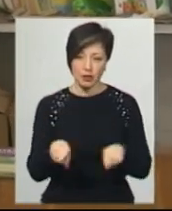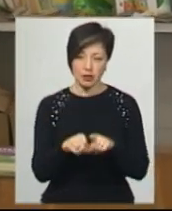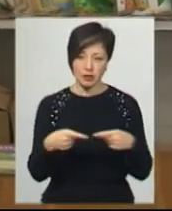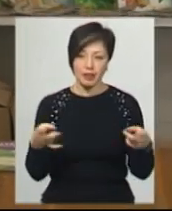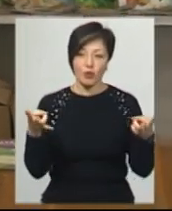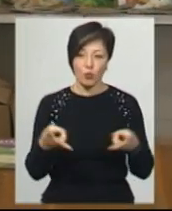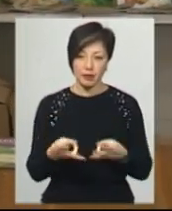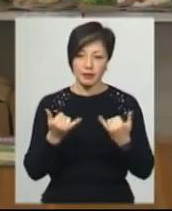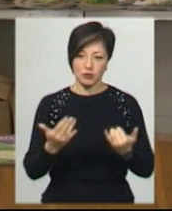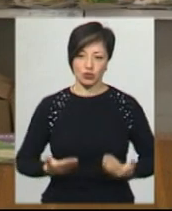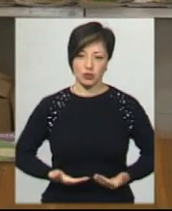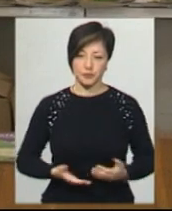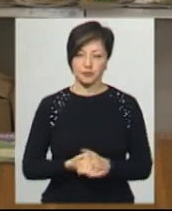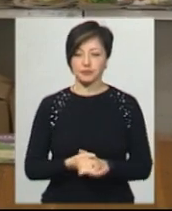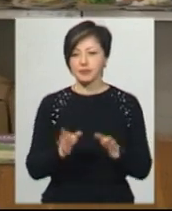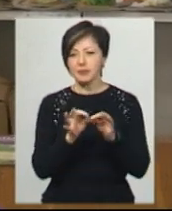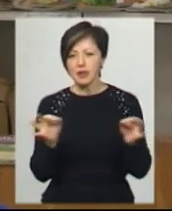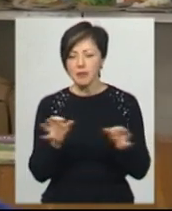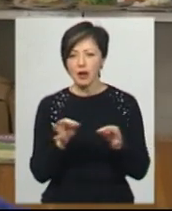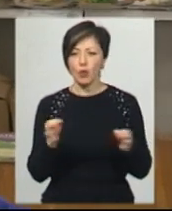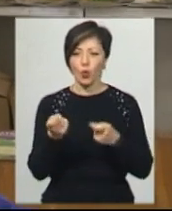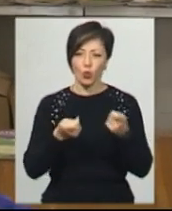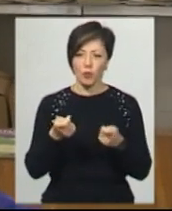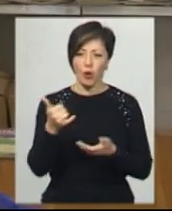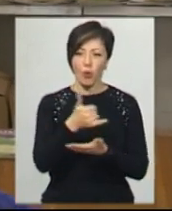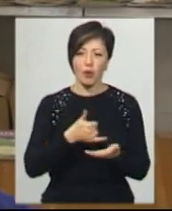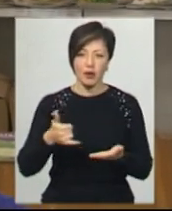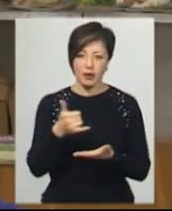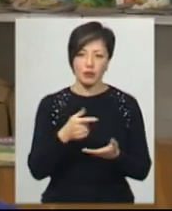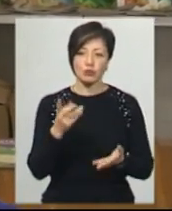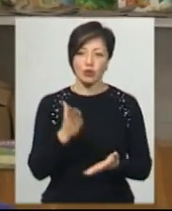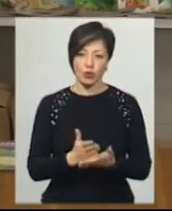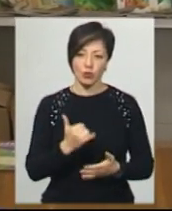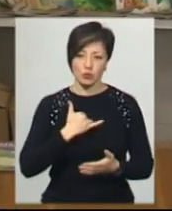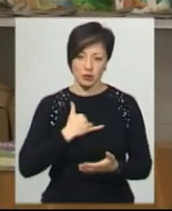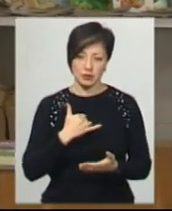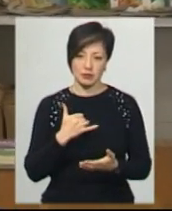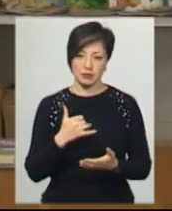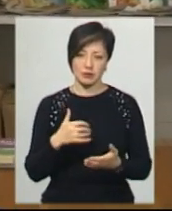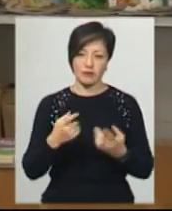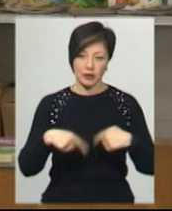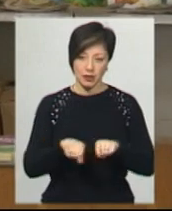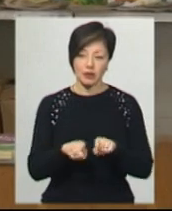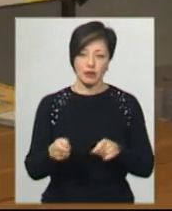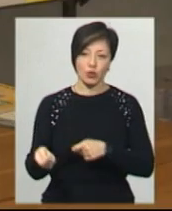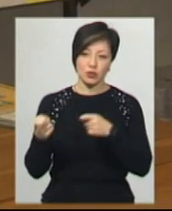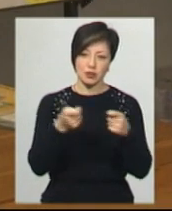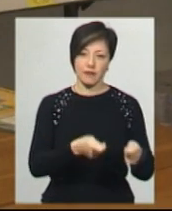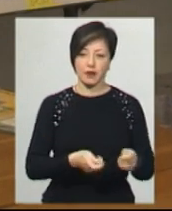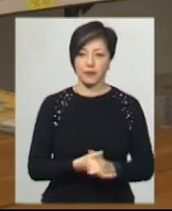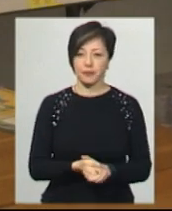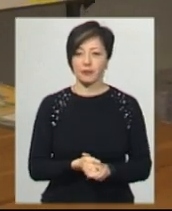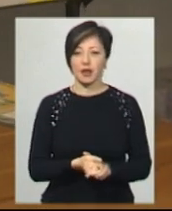необхідні товари для життя, макарони, крупи, олія, які в нас є на почтовому відділенні товари, такі ми доставляємо.